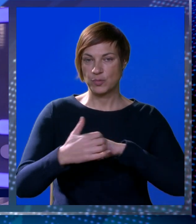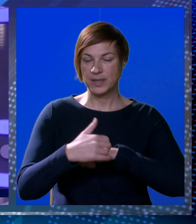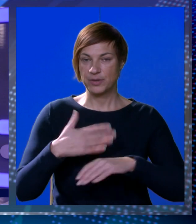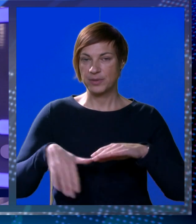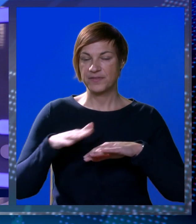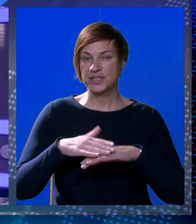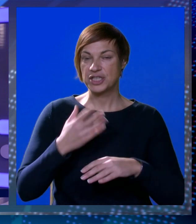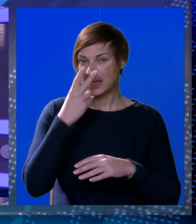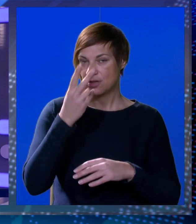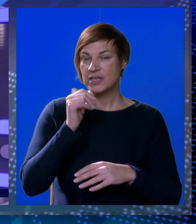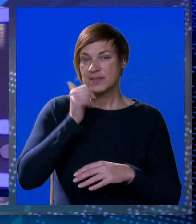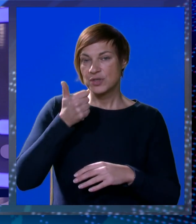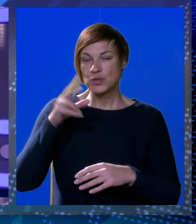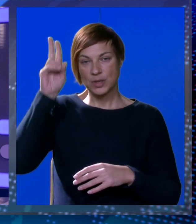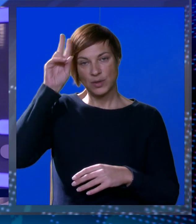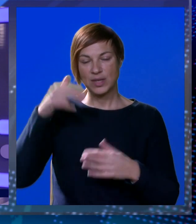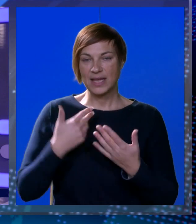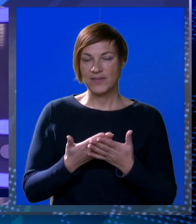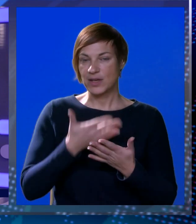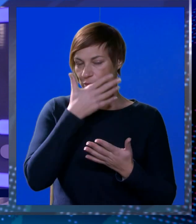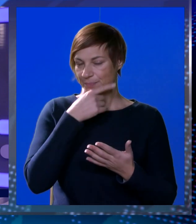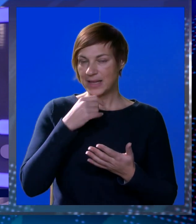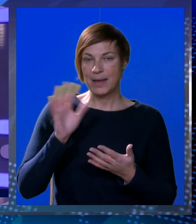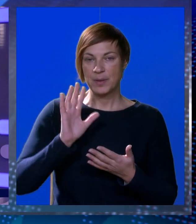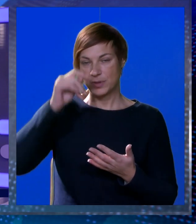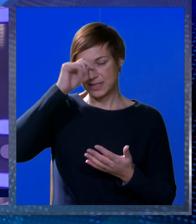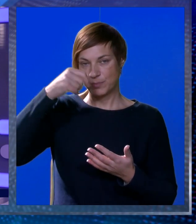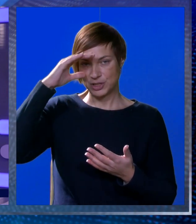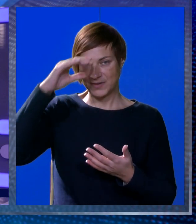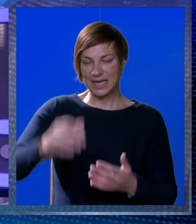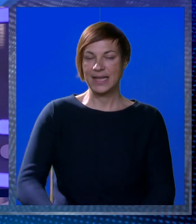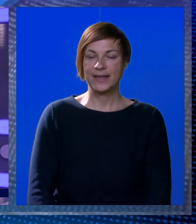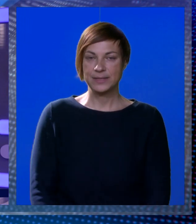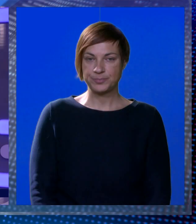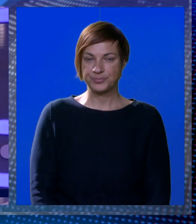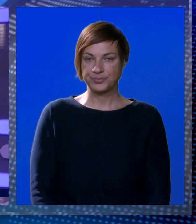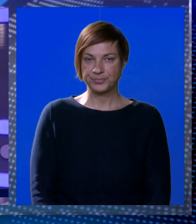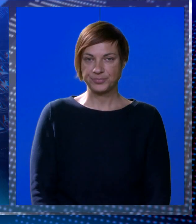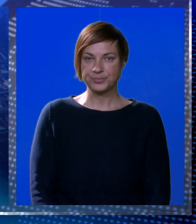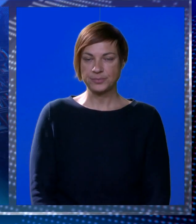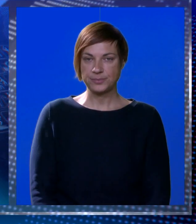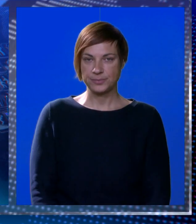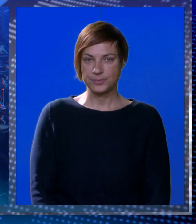Dubrovnik. Više o tome donosimo sutra u Dnevniku. Do tada, poštovani gledateli, lijep pozdrav!